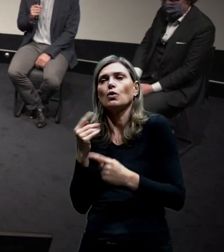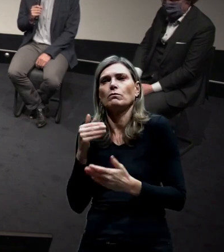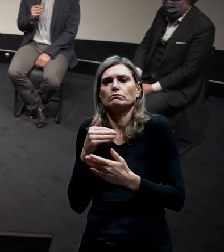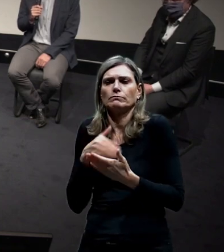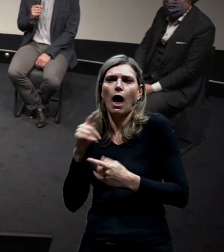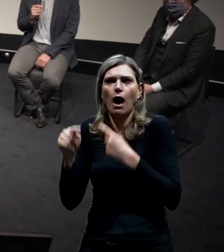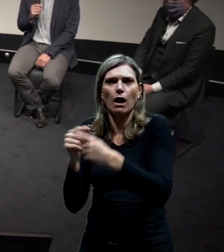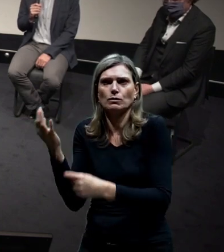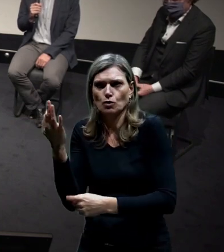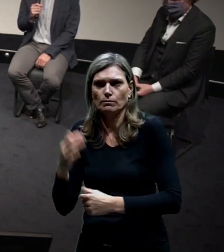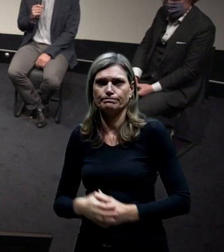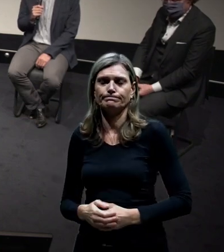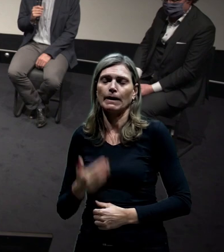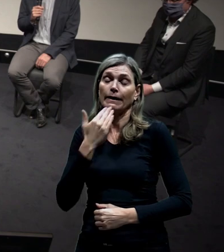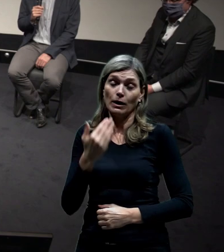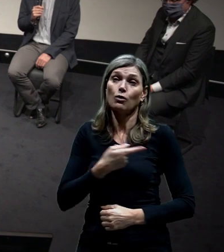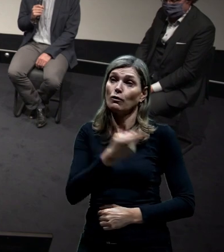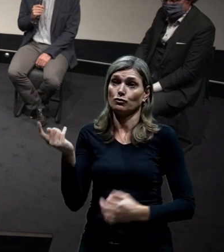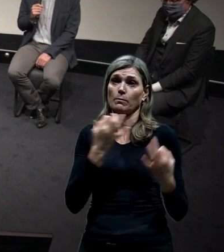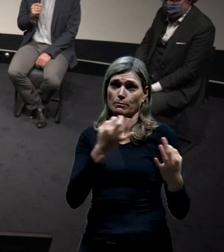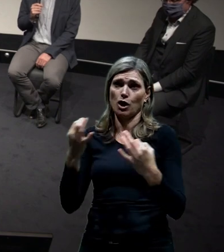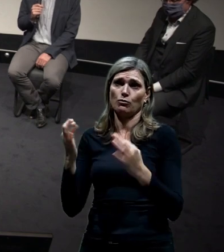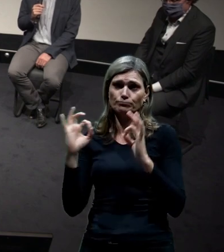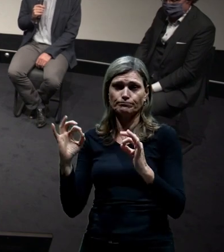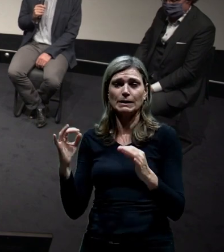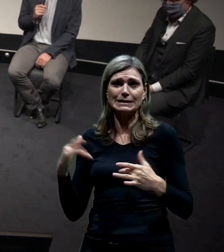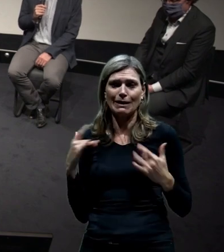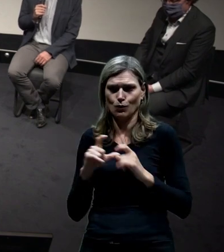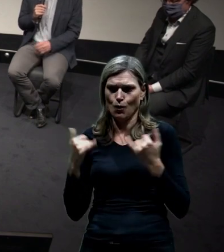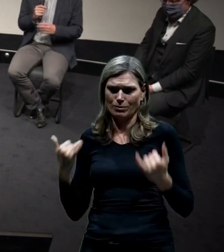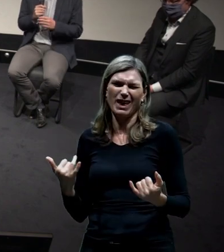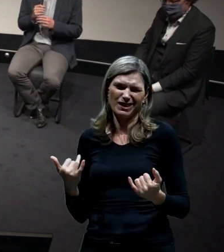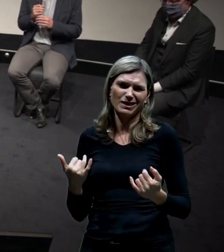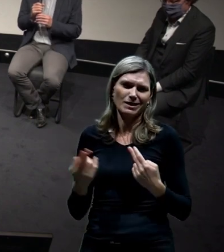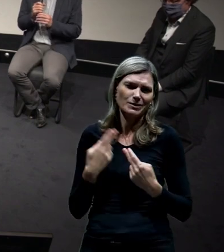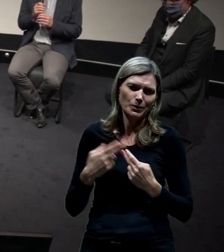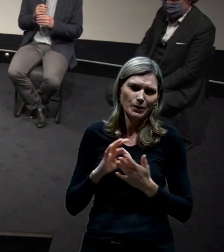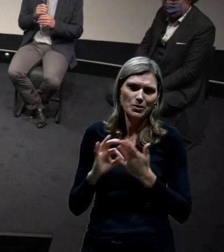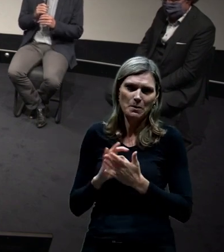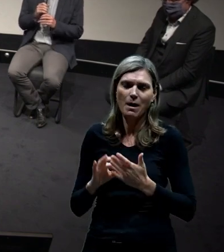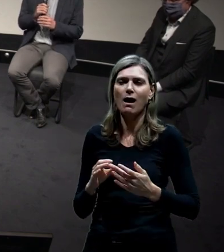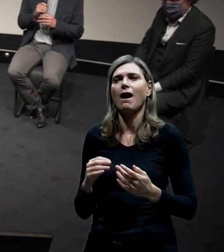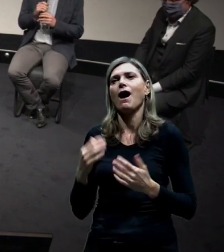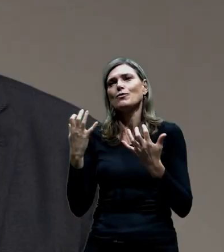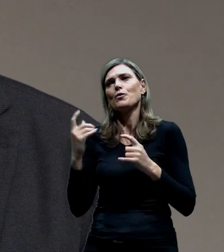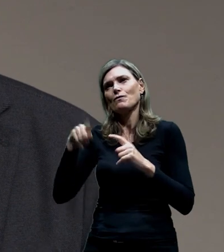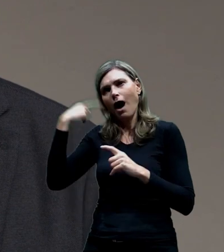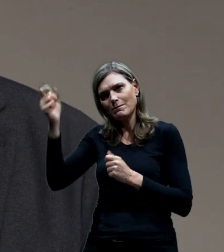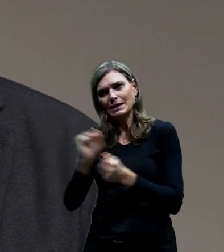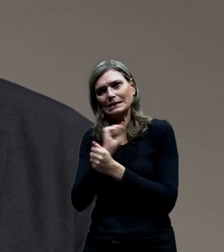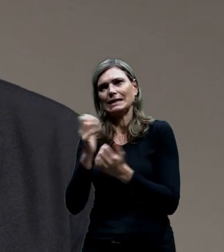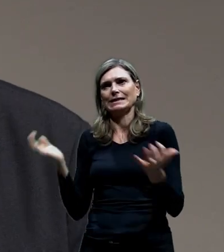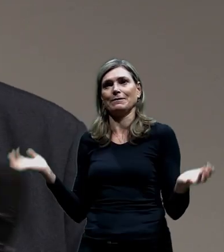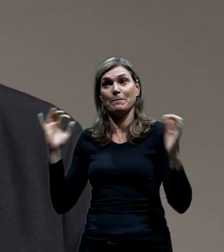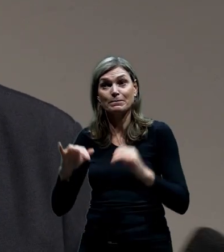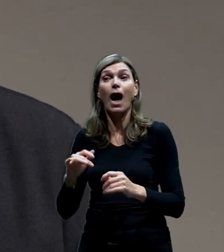jinak vám všem přeju pevné zdraví v této těžké době a ať se tu můžeme zase někdy sejít bez